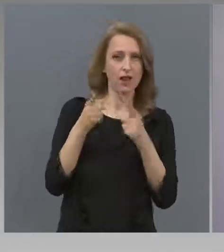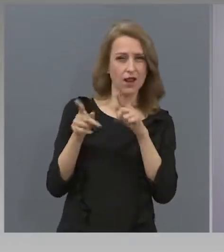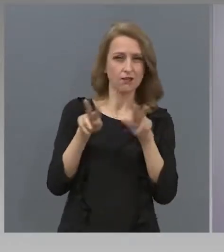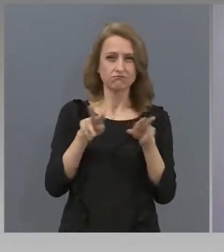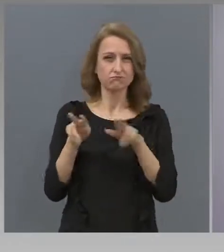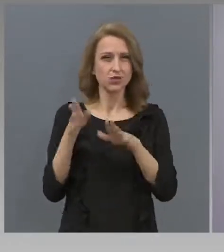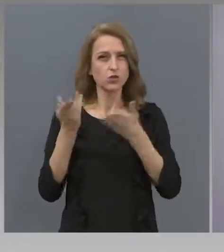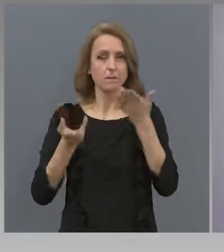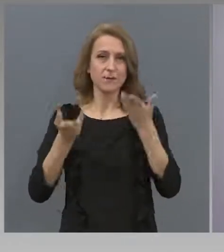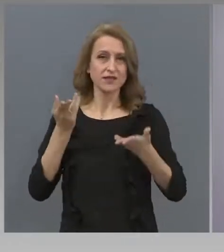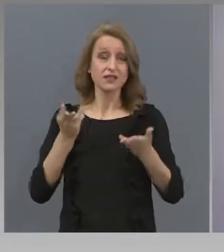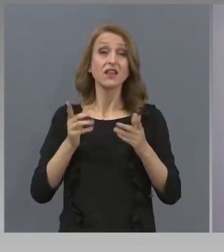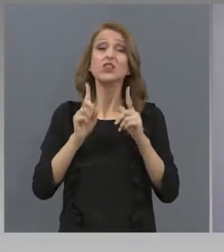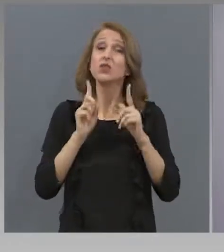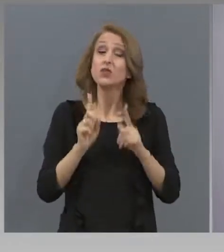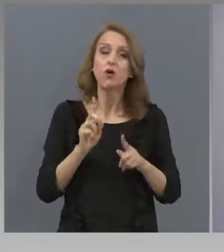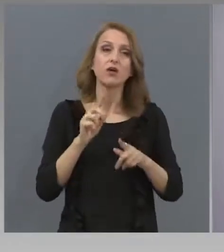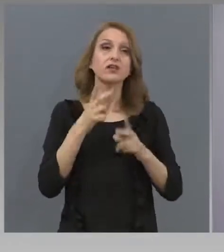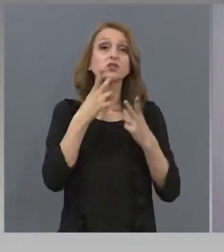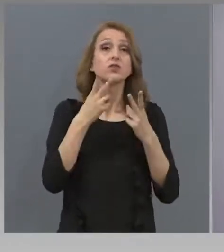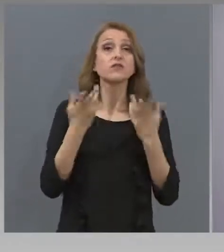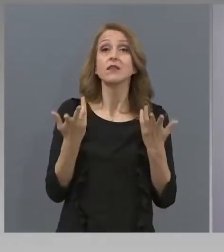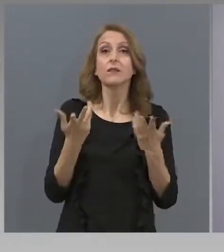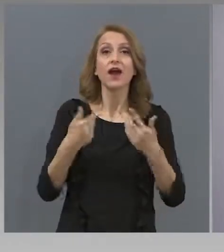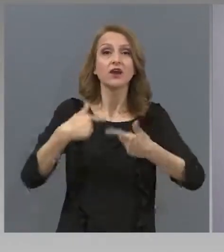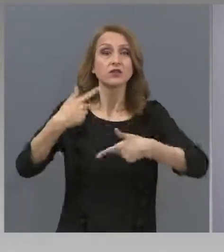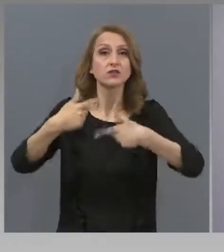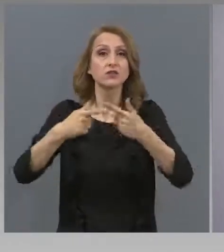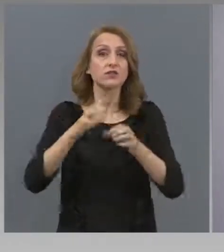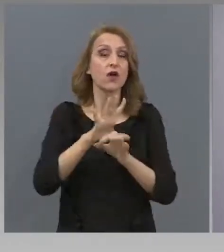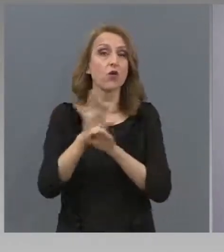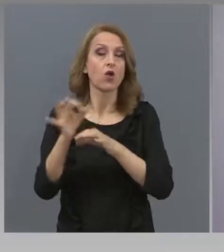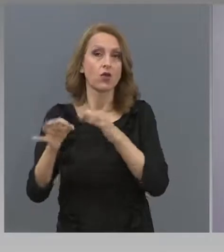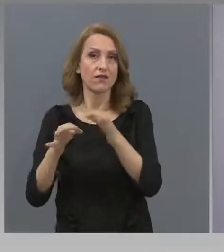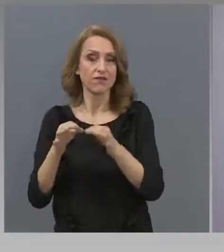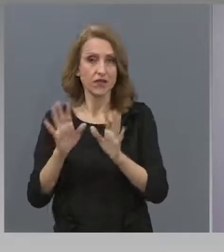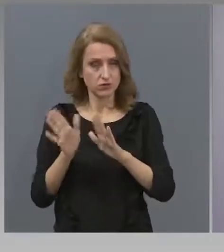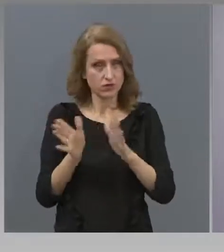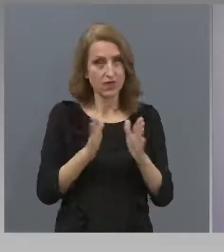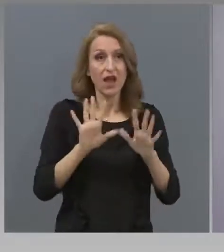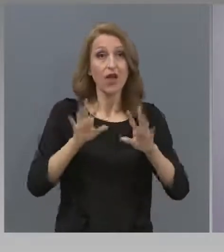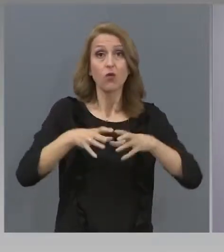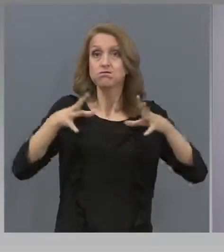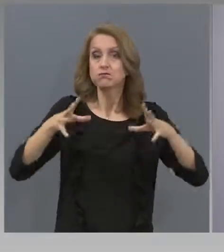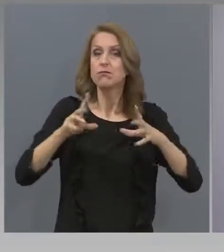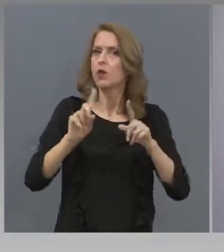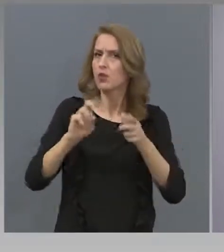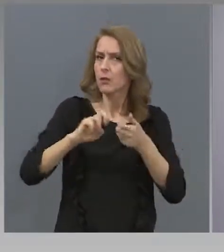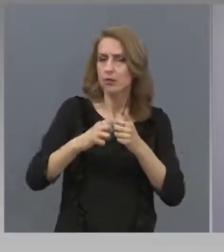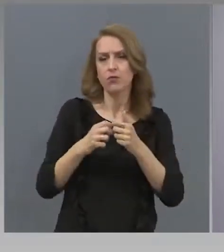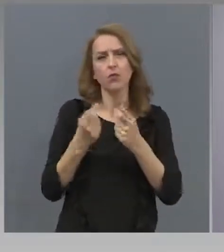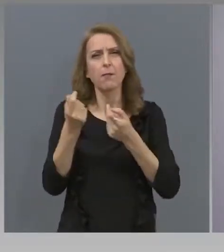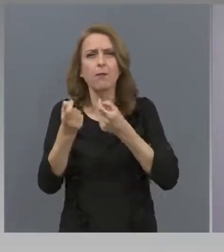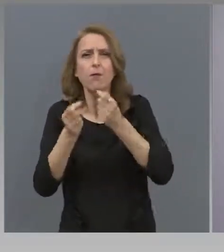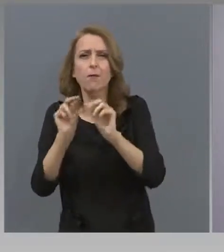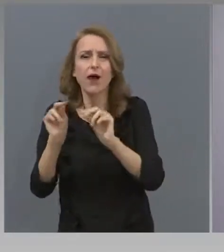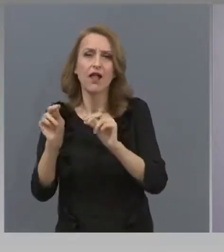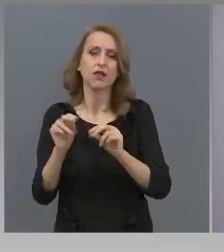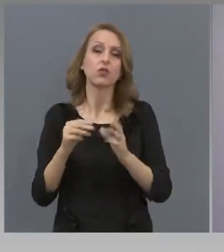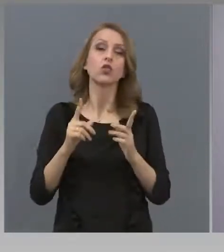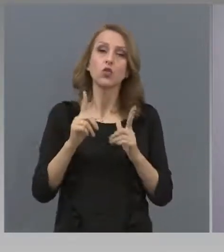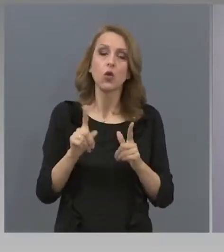позволява. Но нямаме нужда от общо удължаване на учебната година, тъй като